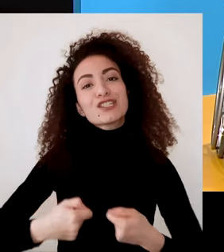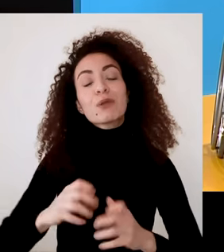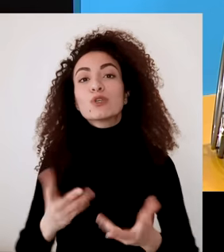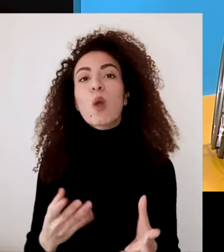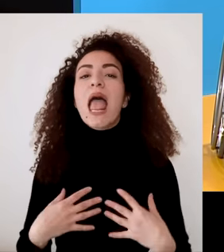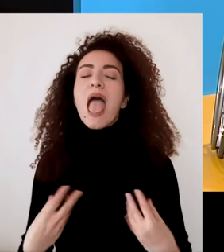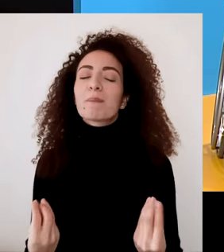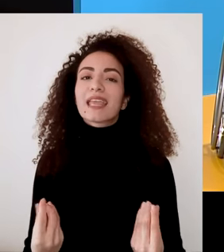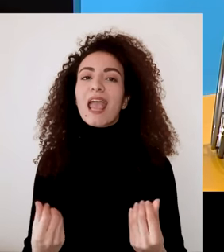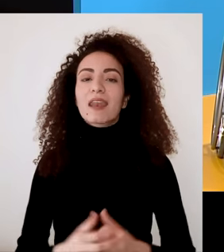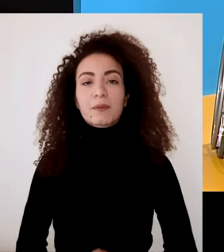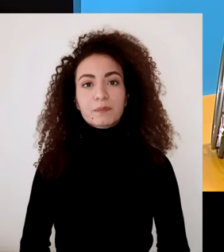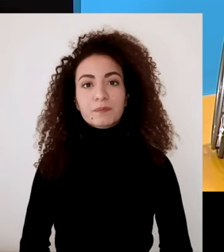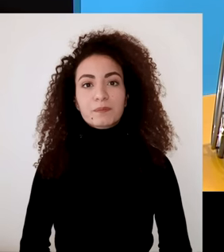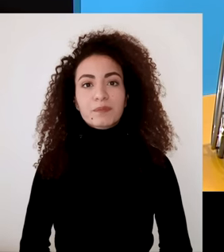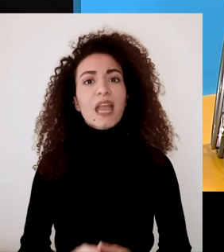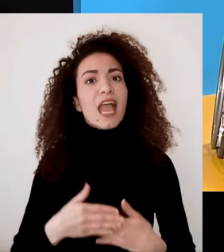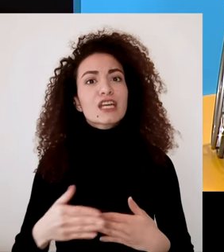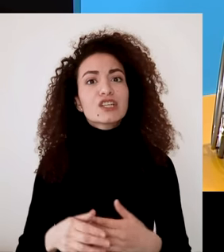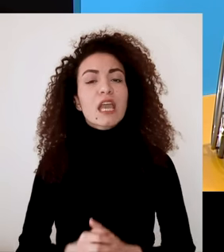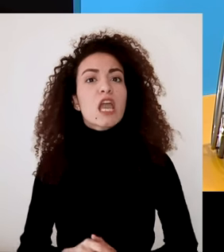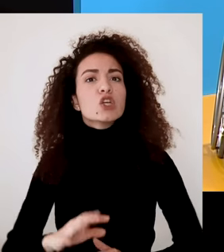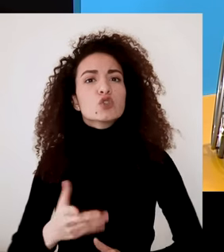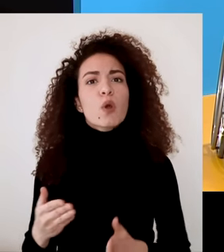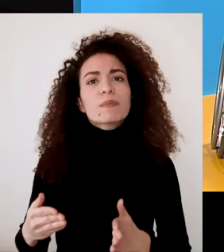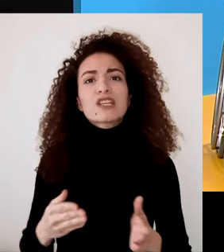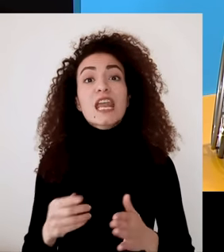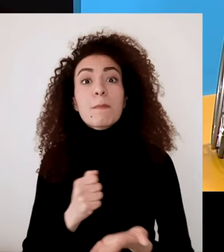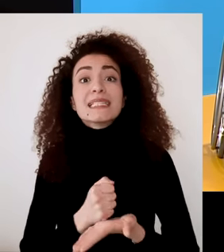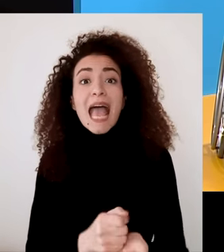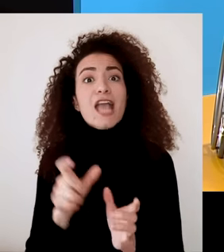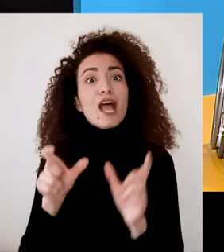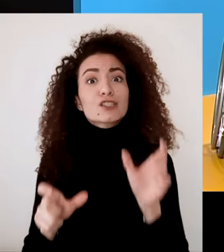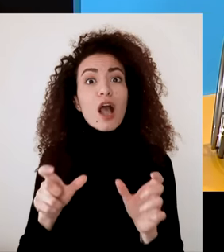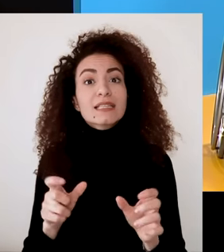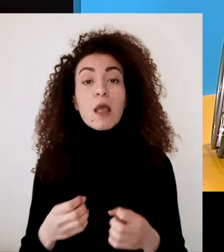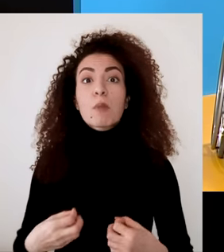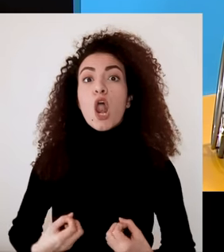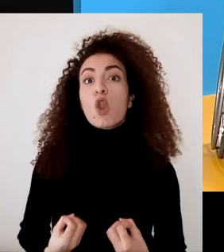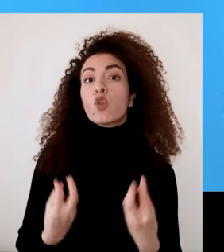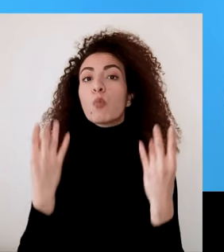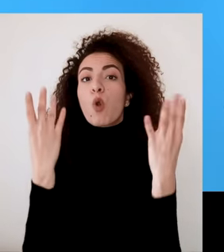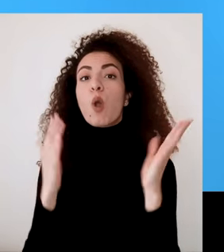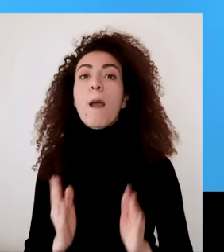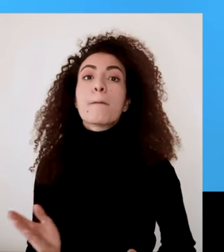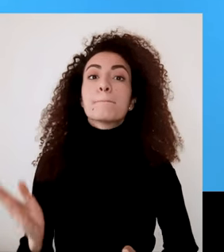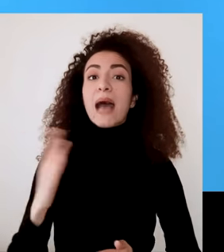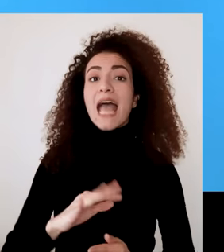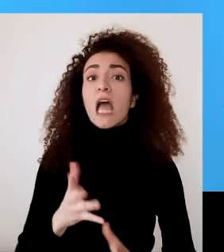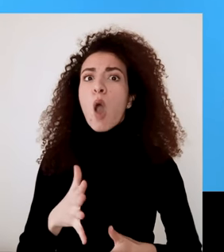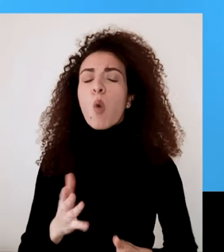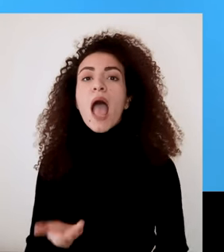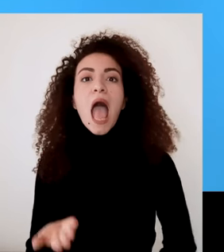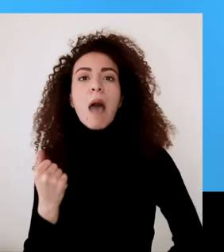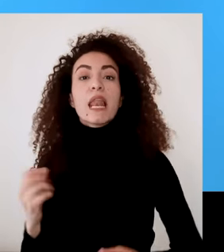وبالختام شو الأمور اللي بتساعد الإنسان على اختبار النمو بعد الصدمة أو حتى النمو قبل الصدمة؟ تنمية المرونة